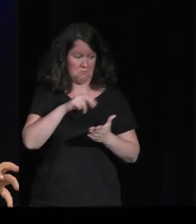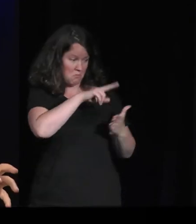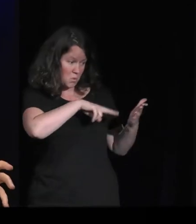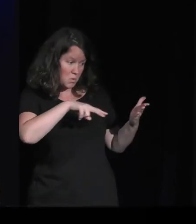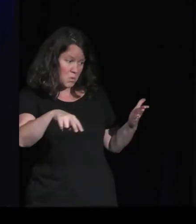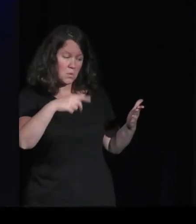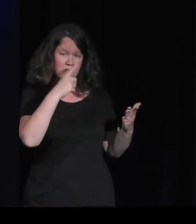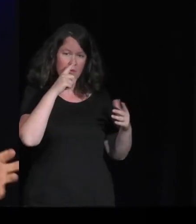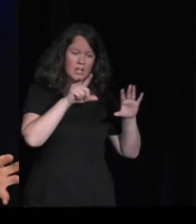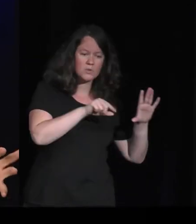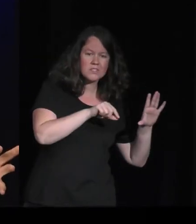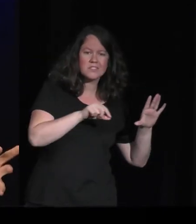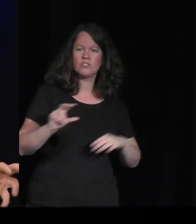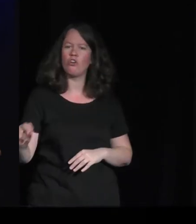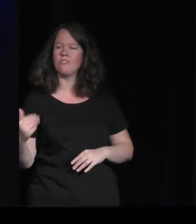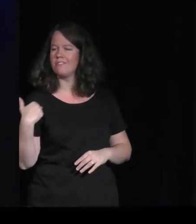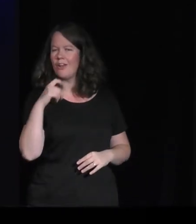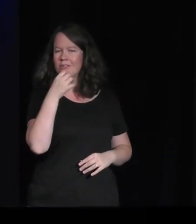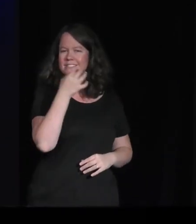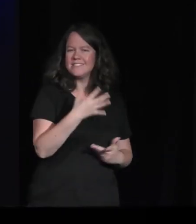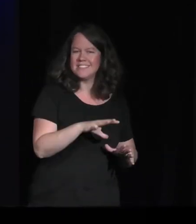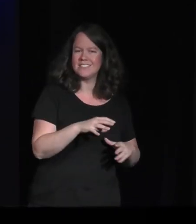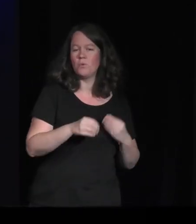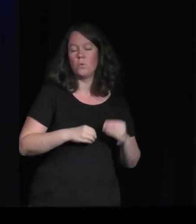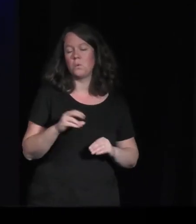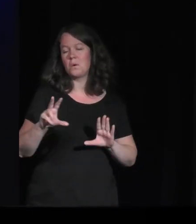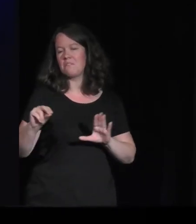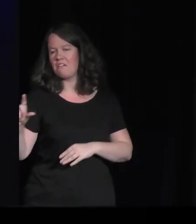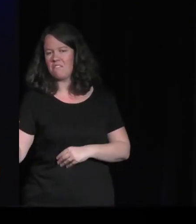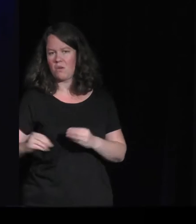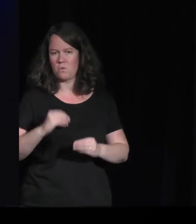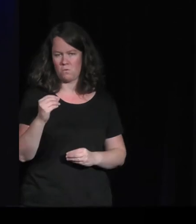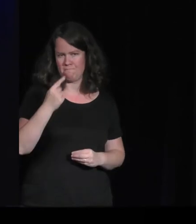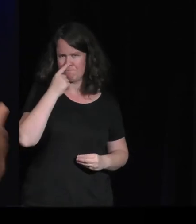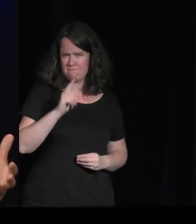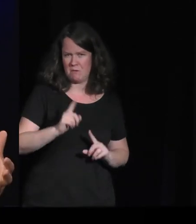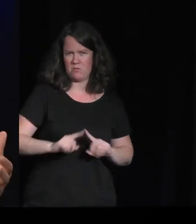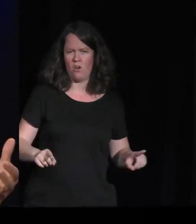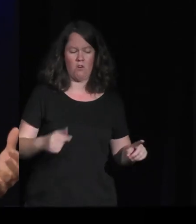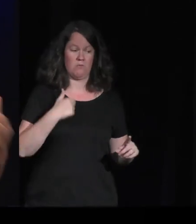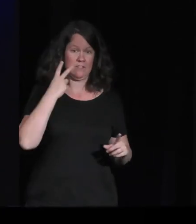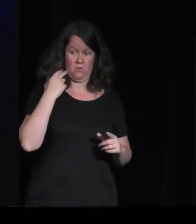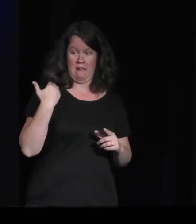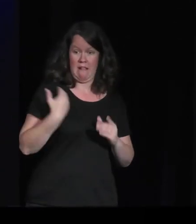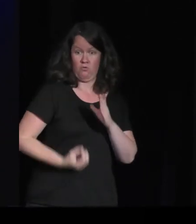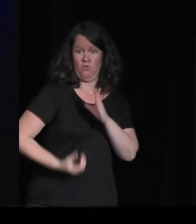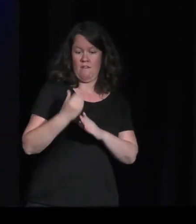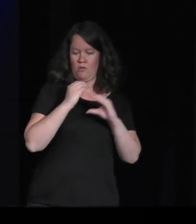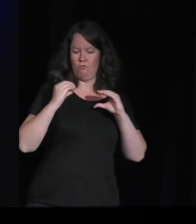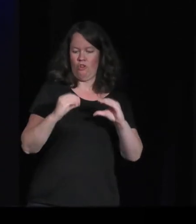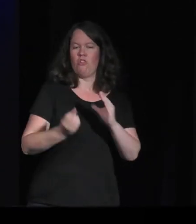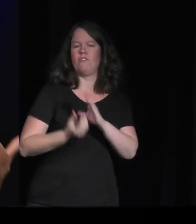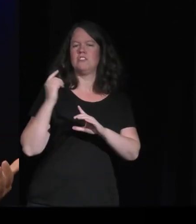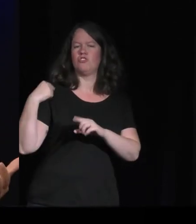80, 20. C'est-à que'ai l'impression que pour une partie des consoles de dernière génération, je trouve des estimations beaucoup plus importantes